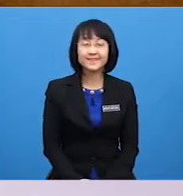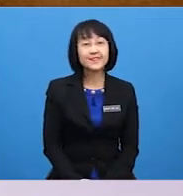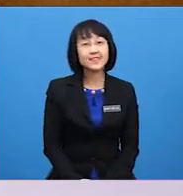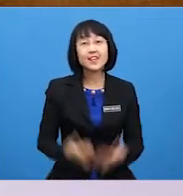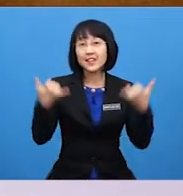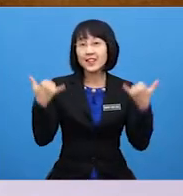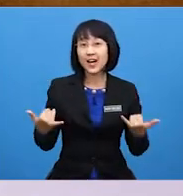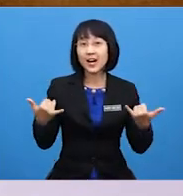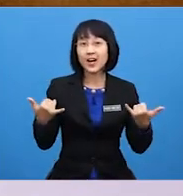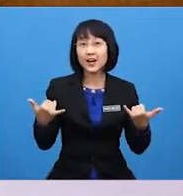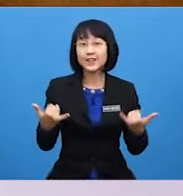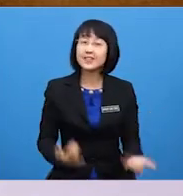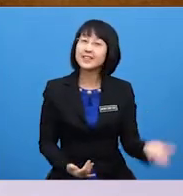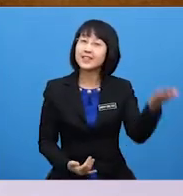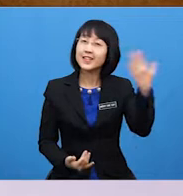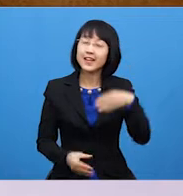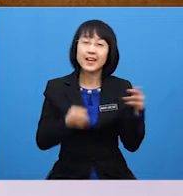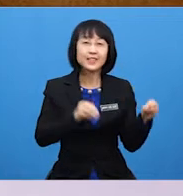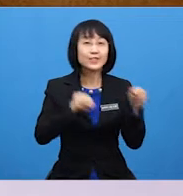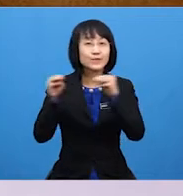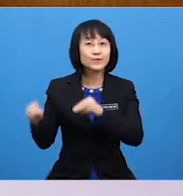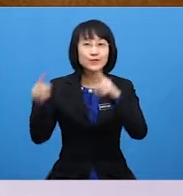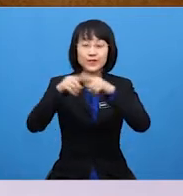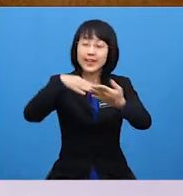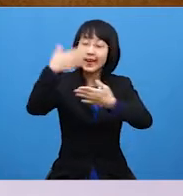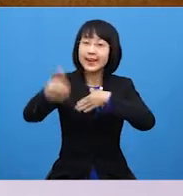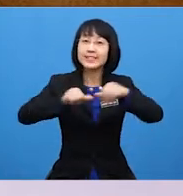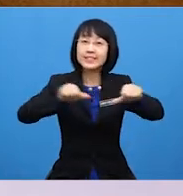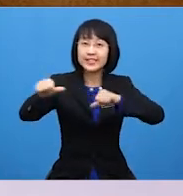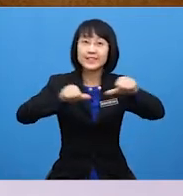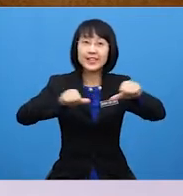Now Let's move to the next activity